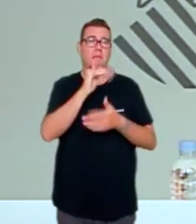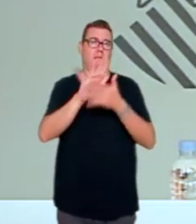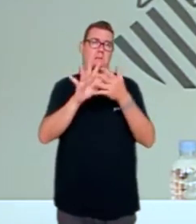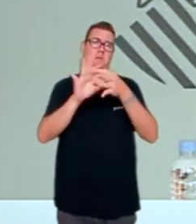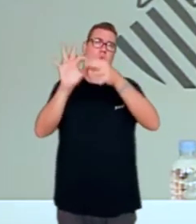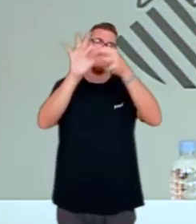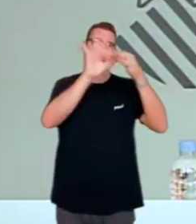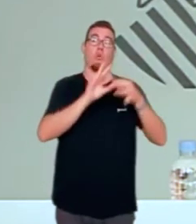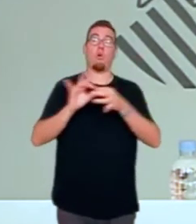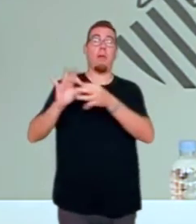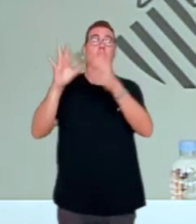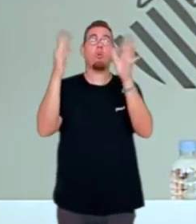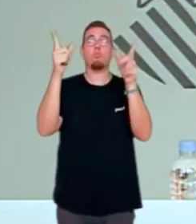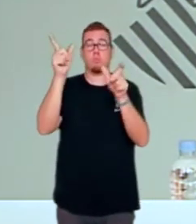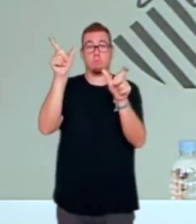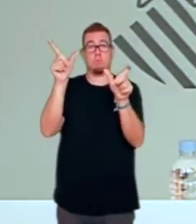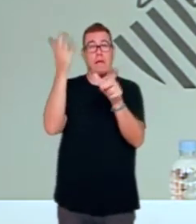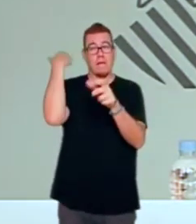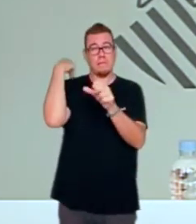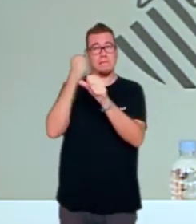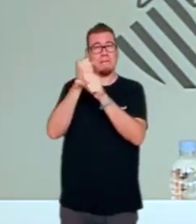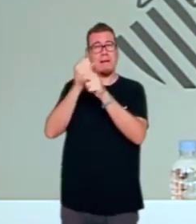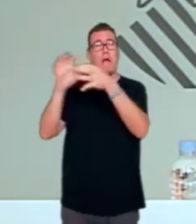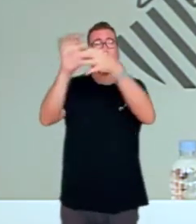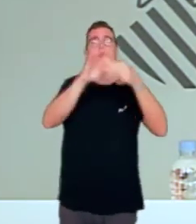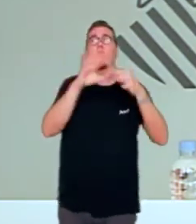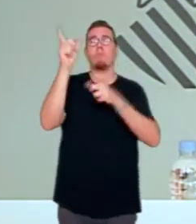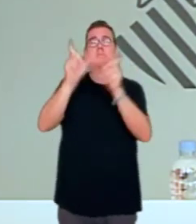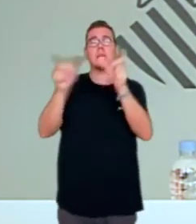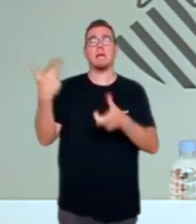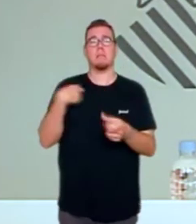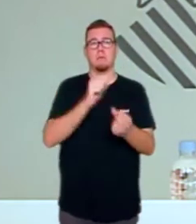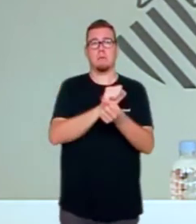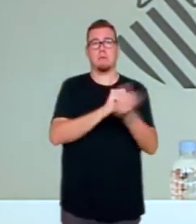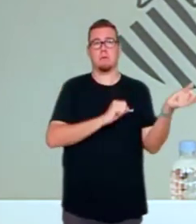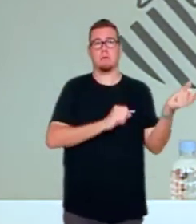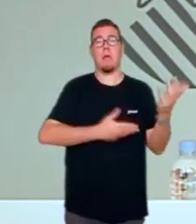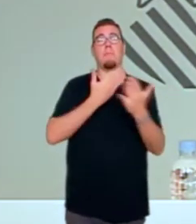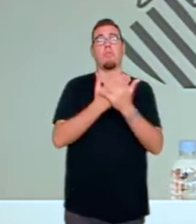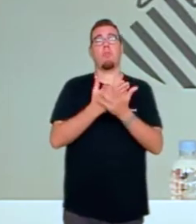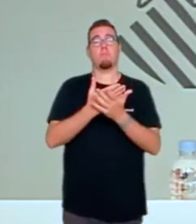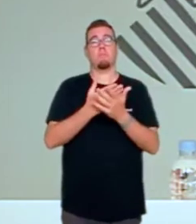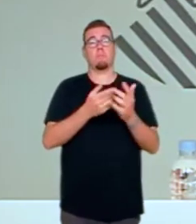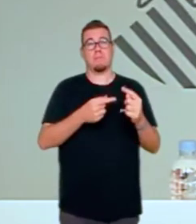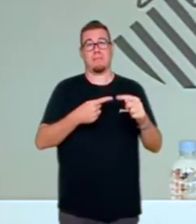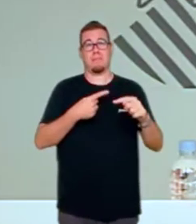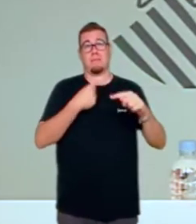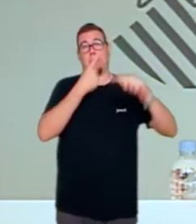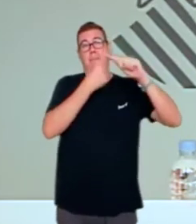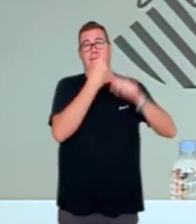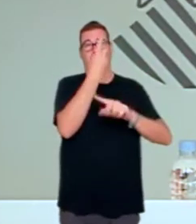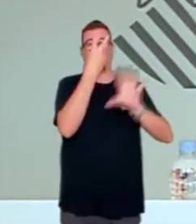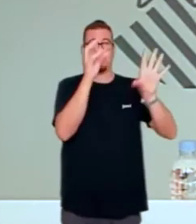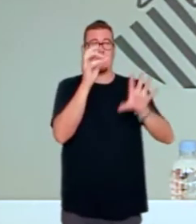seva cooperació està en presó i una petició fiscal de 172 anys més de presó,